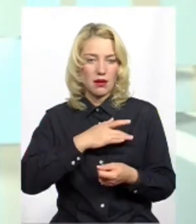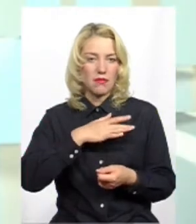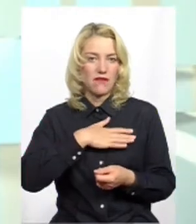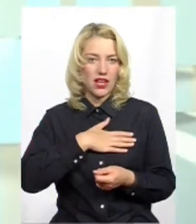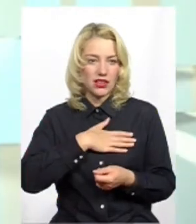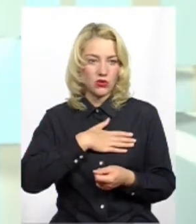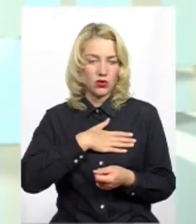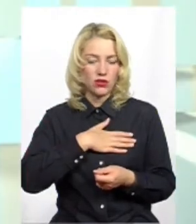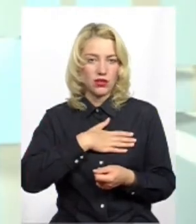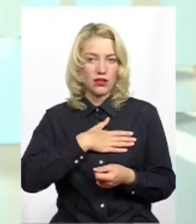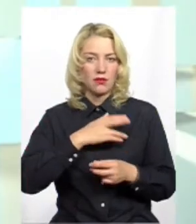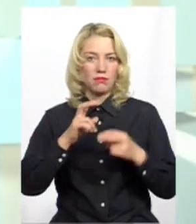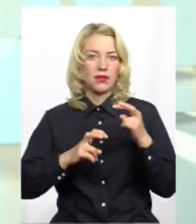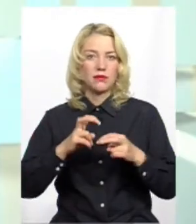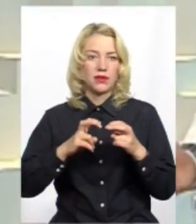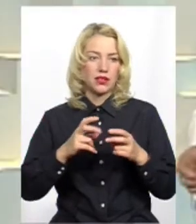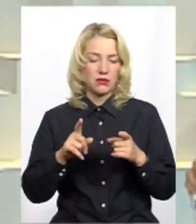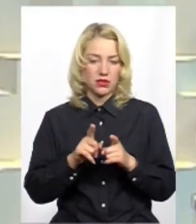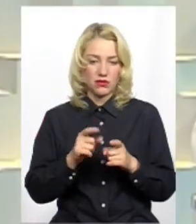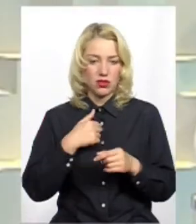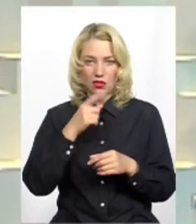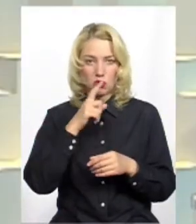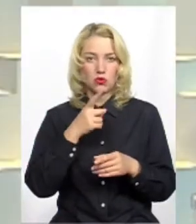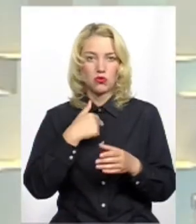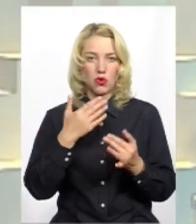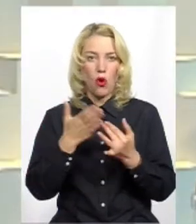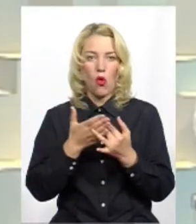підприємство якісь вантажі? Я цього не розумію.